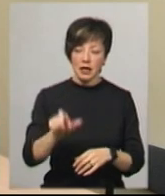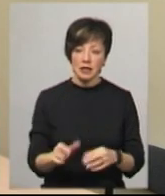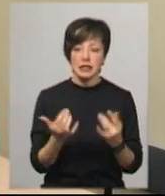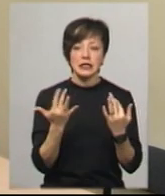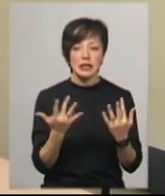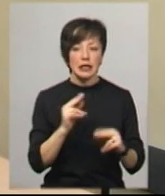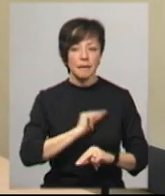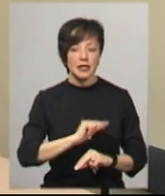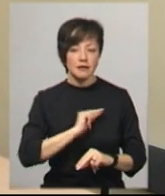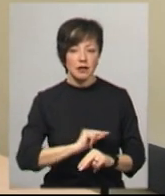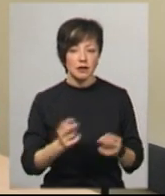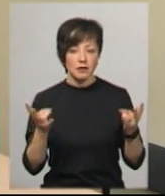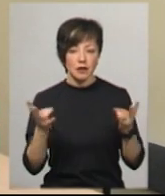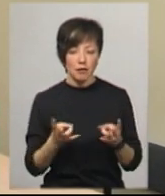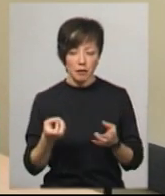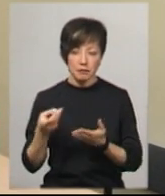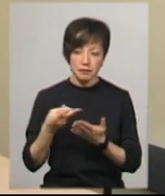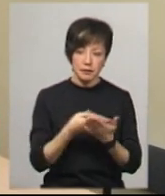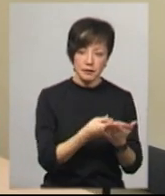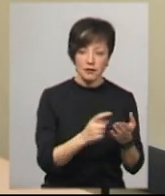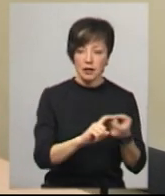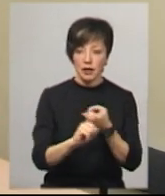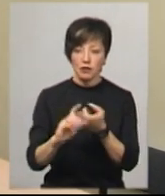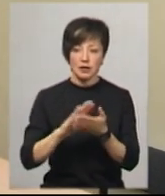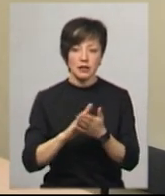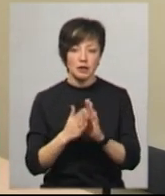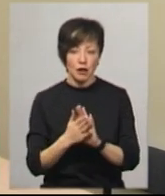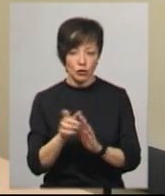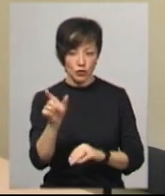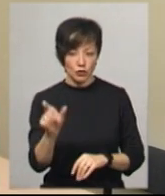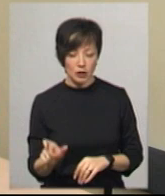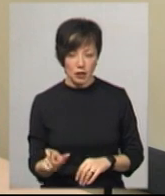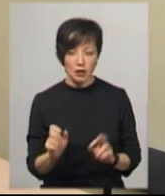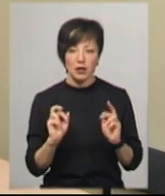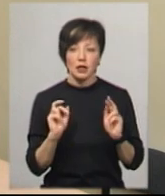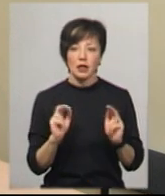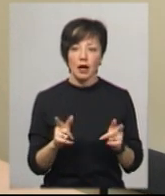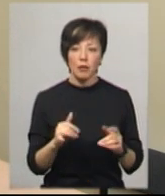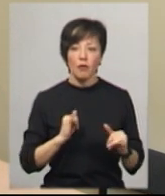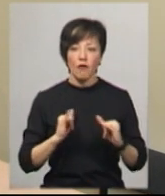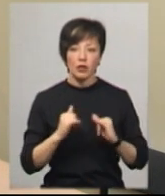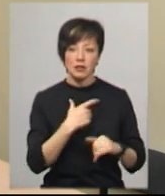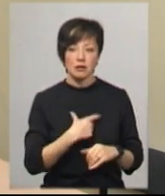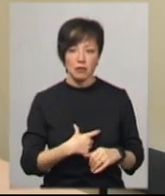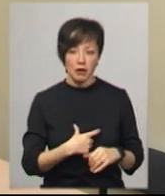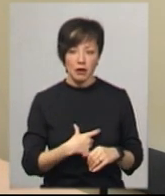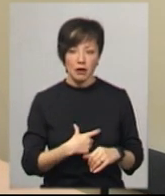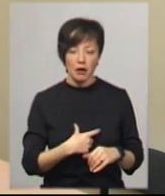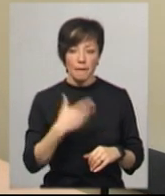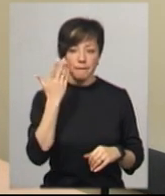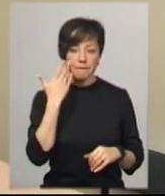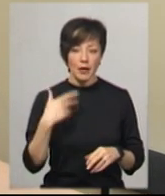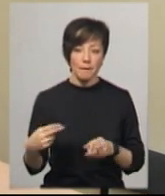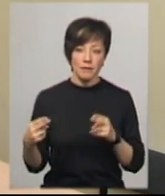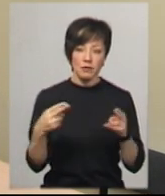працівників залучати до транспортування залежності від стану пацієнта, як поводити себе по прибуттю